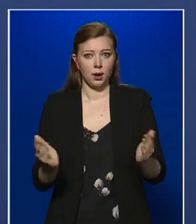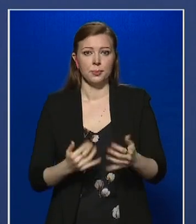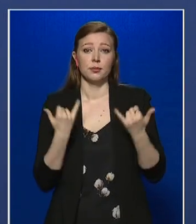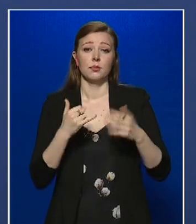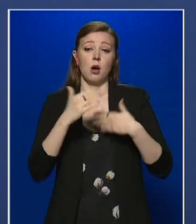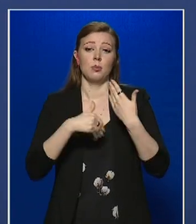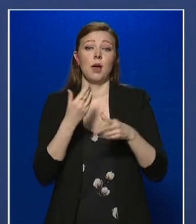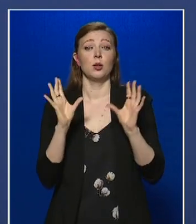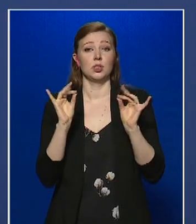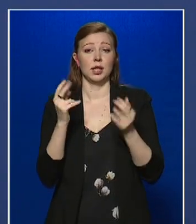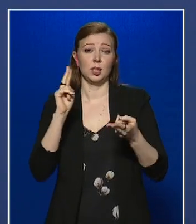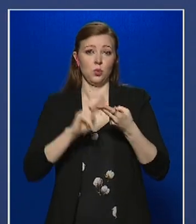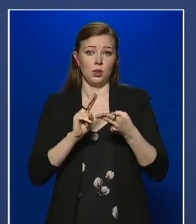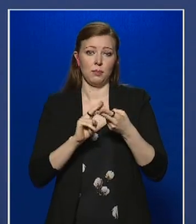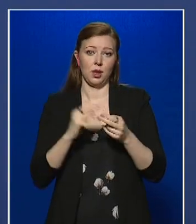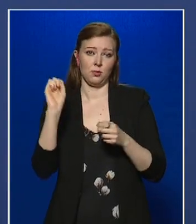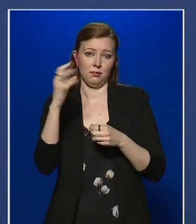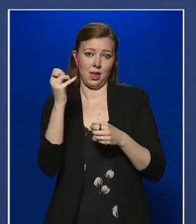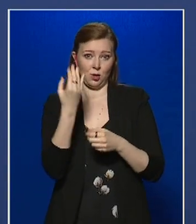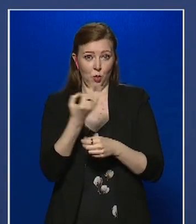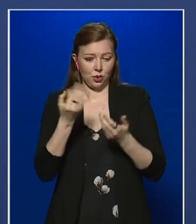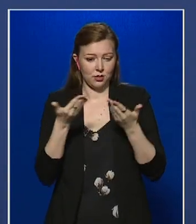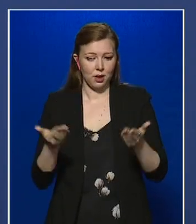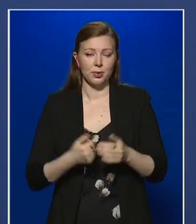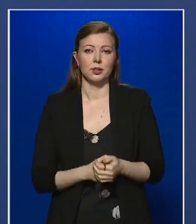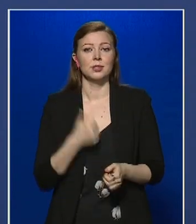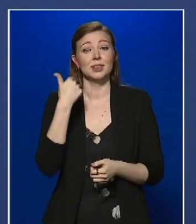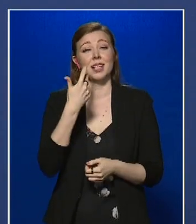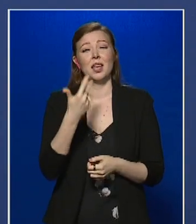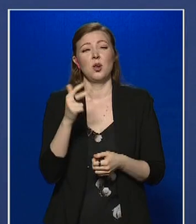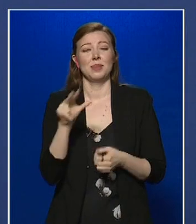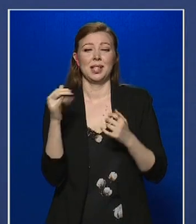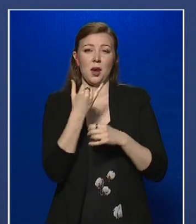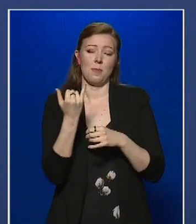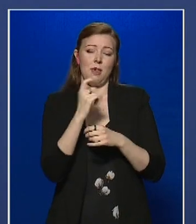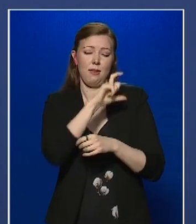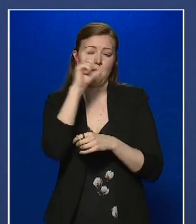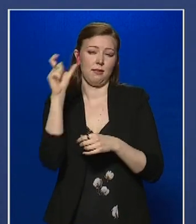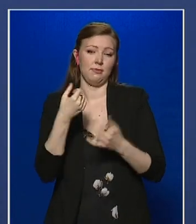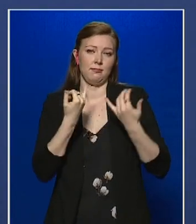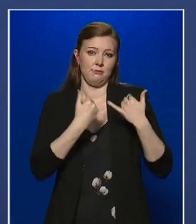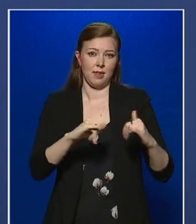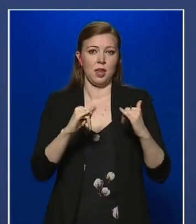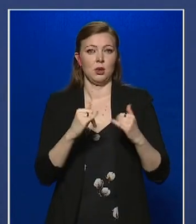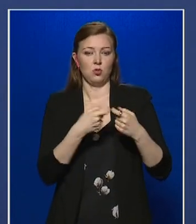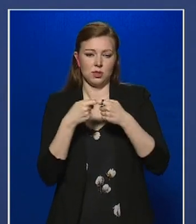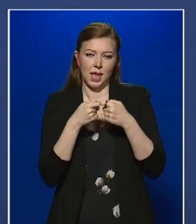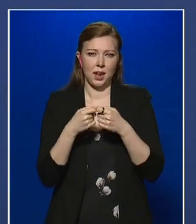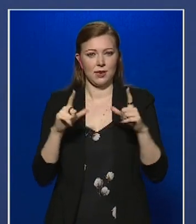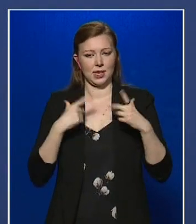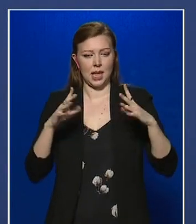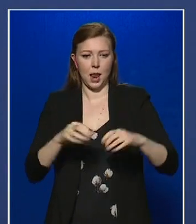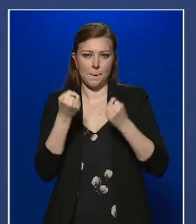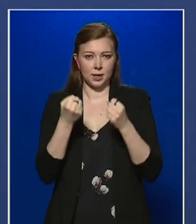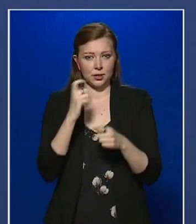ma május 10-én ünnepeljük a mentők napját, hiszen 133 évvel ezelőtt elindult a szervezett életmentés Magyarországon.